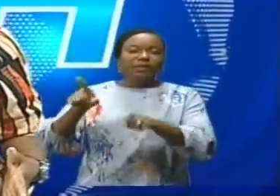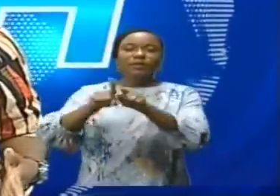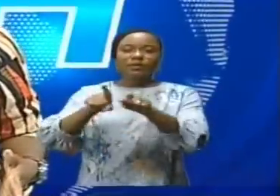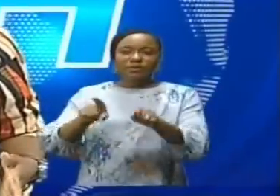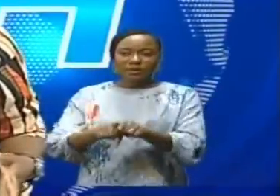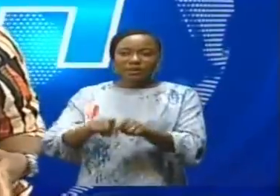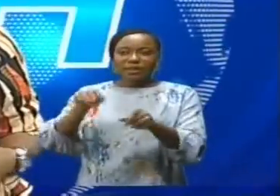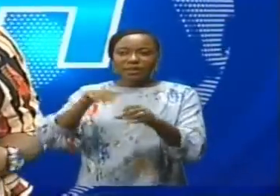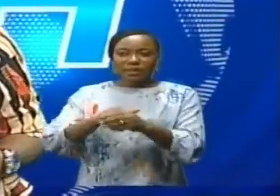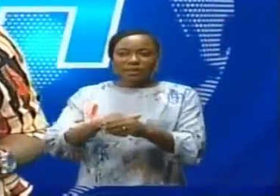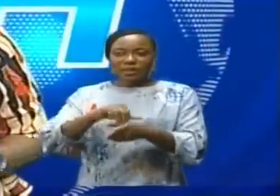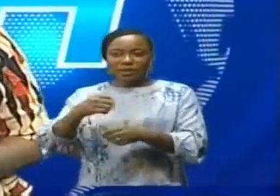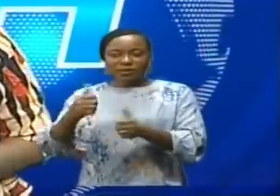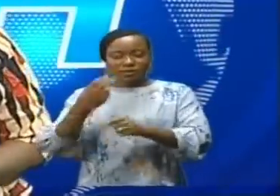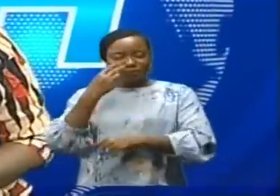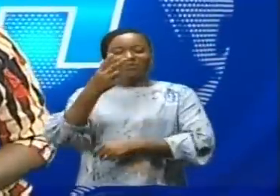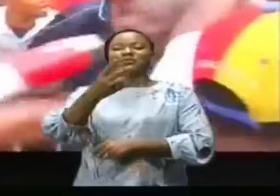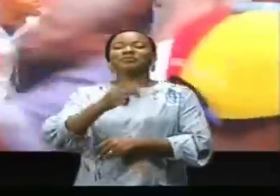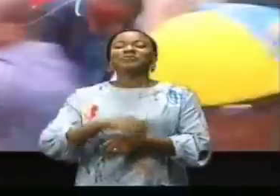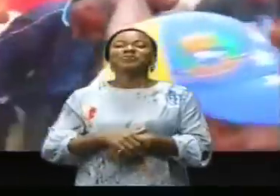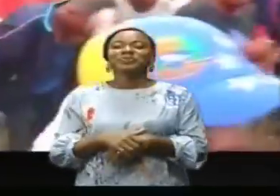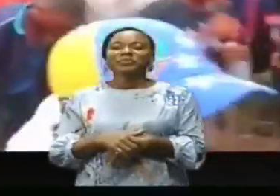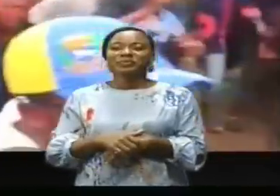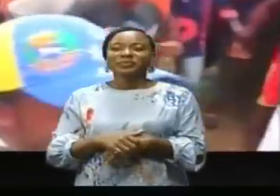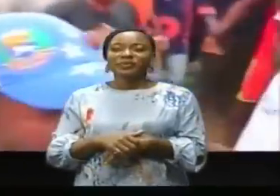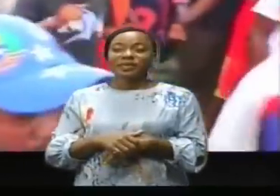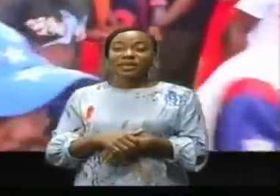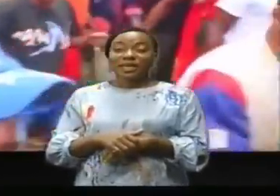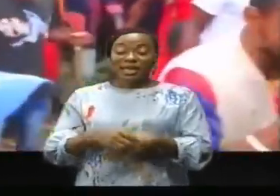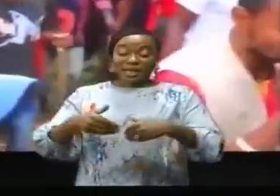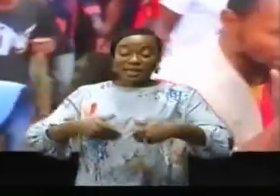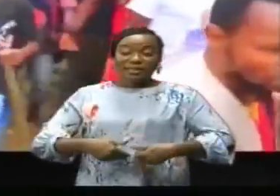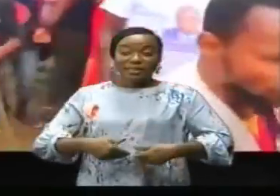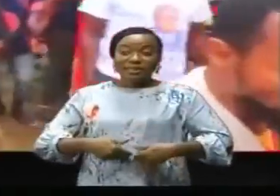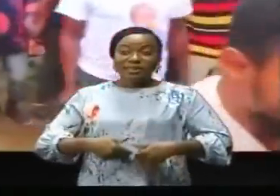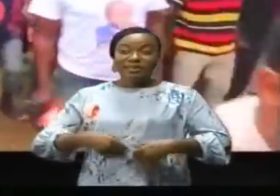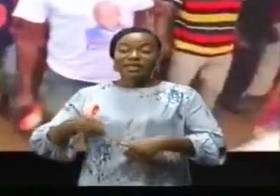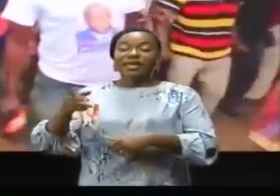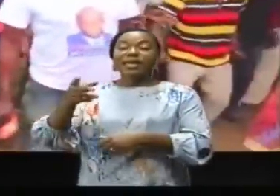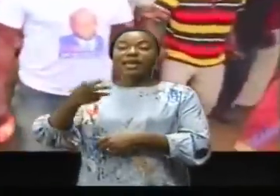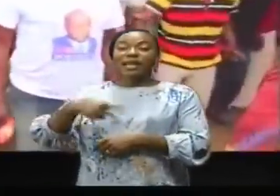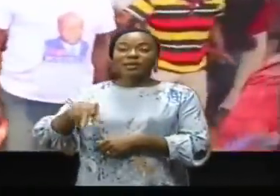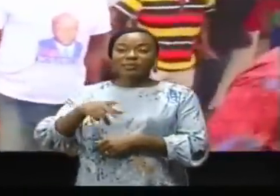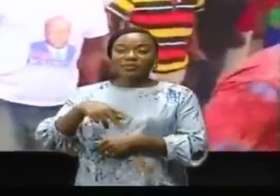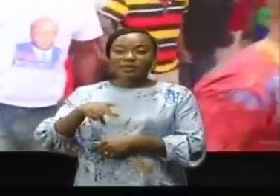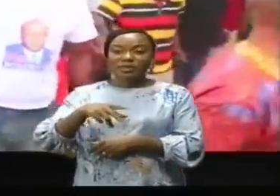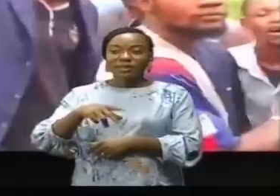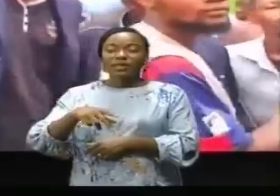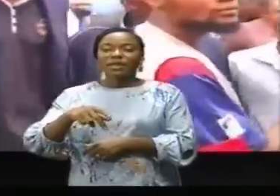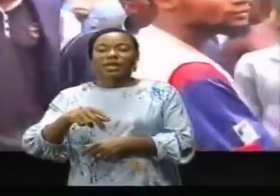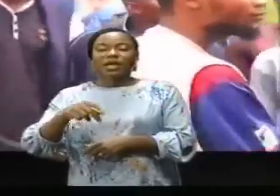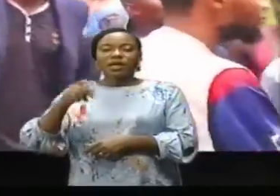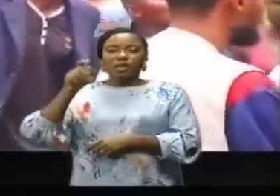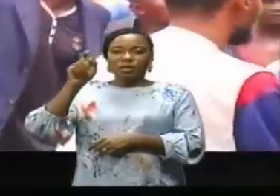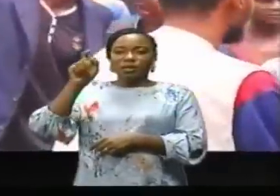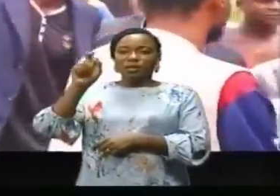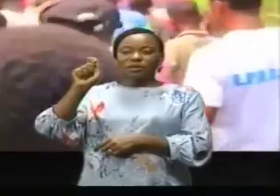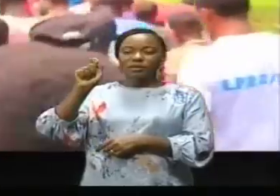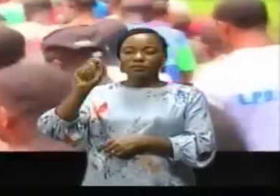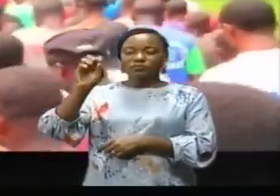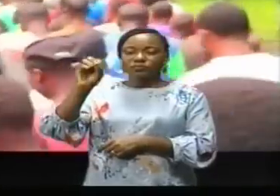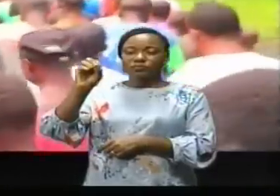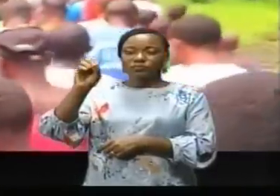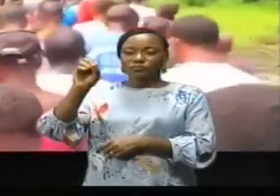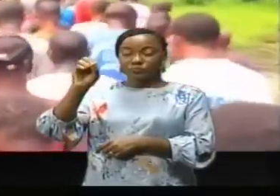Bonputou et Boende. Les jeunes de la province de la Chouapa se donnent au quotidien coréen pour développer leur province.